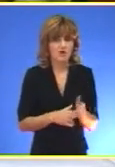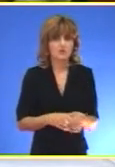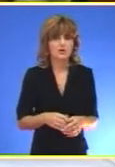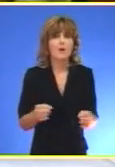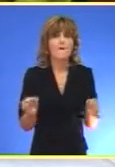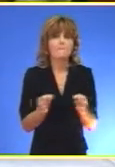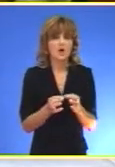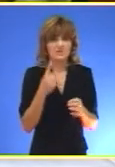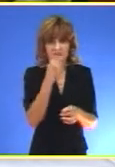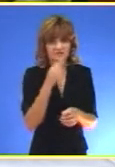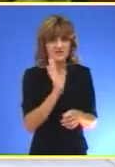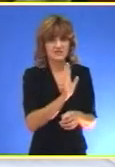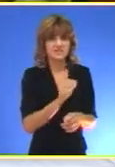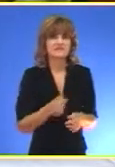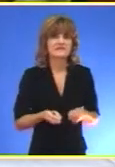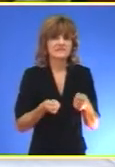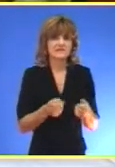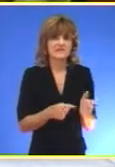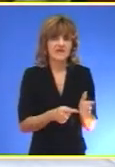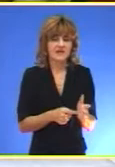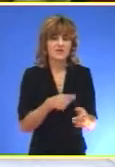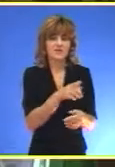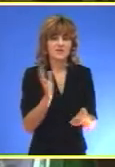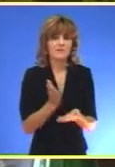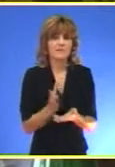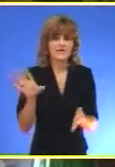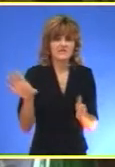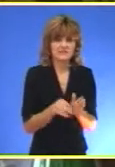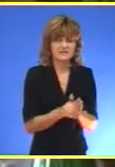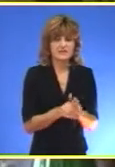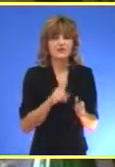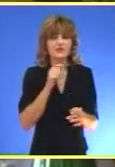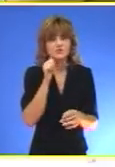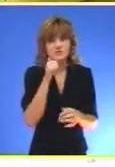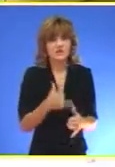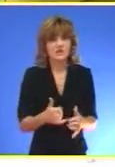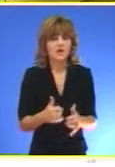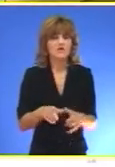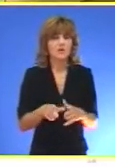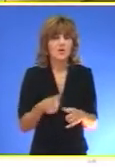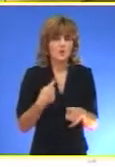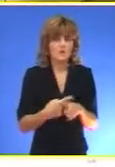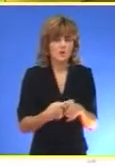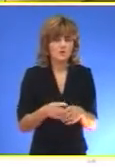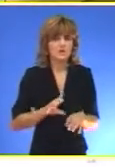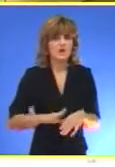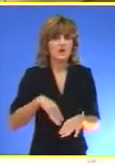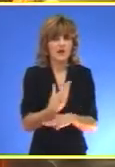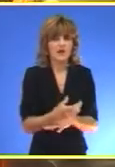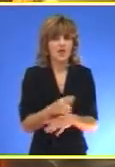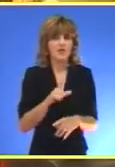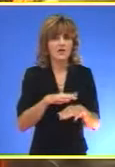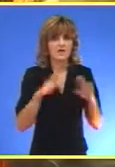Bogdanoviće lične zahteve Danas smo u celosti snimili njegovo obraćanje Koje ćemo emitovati u današnjem Infoplusu Odmah nakon